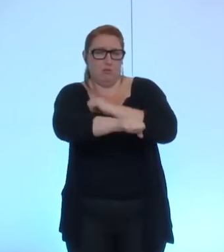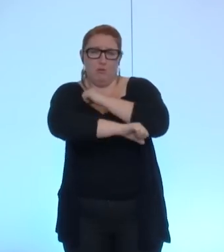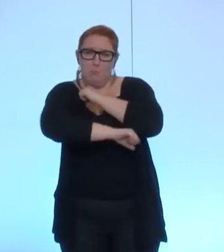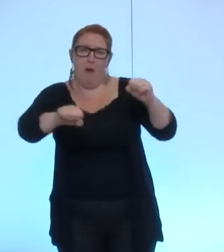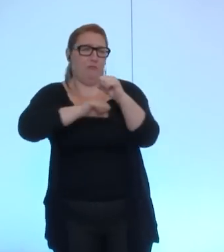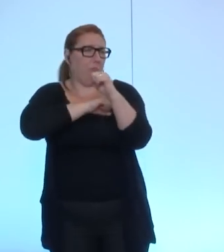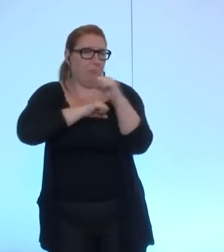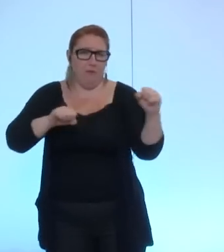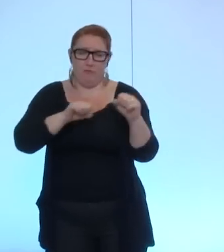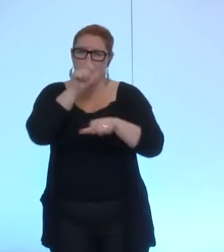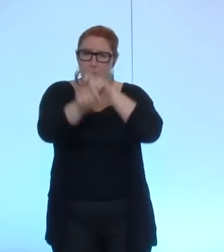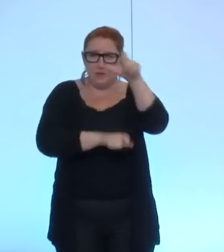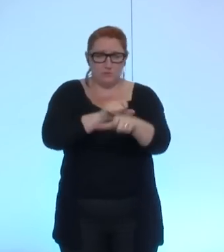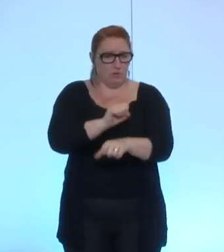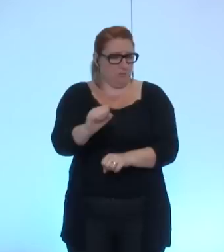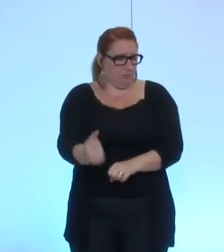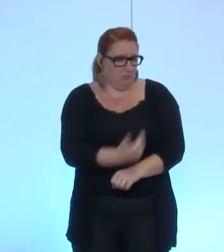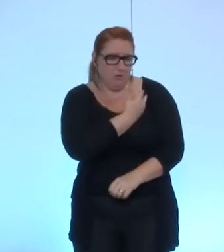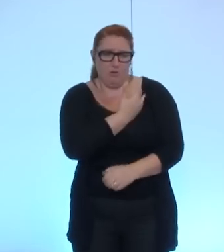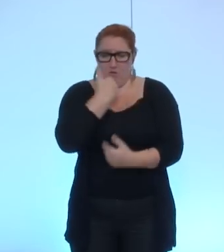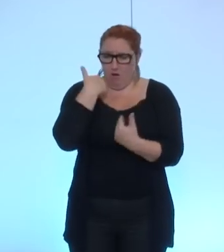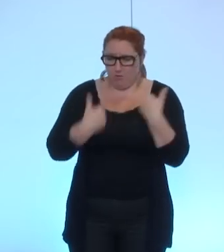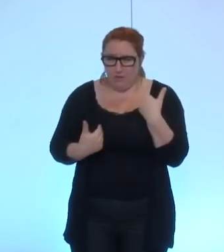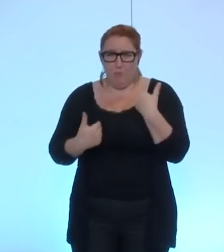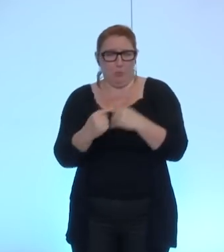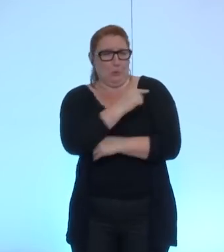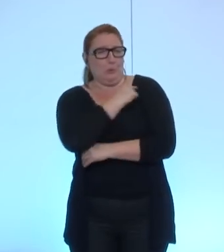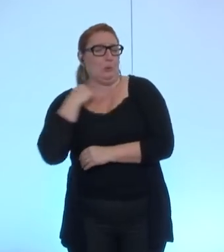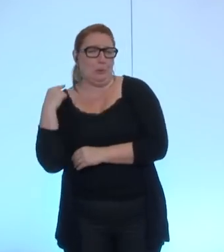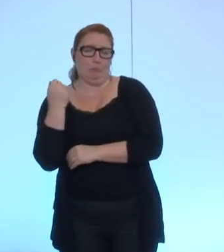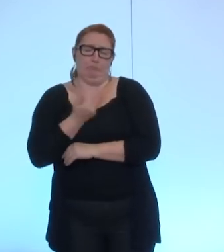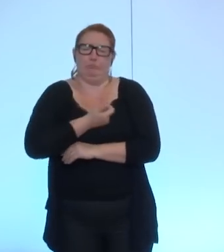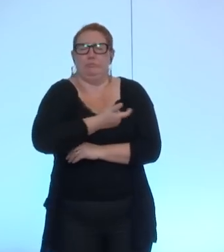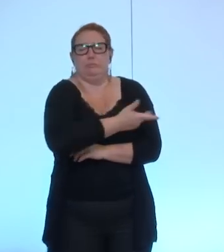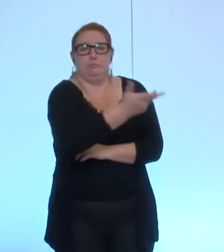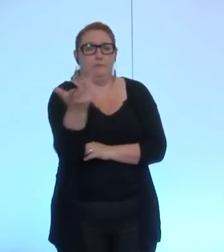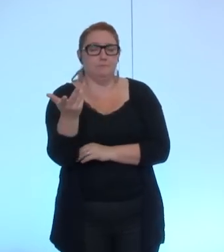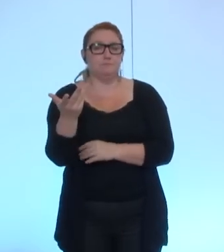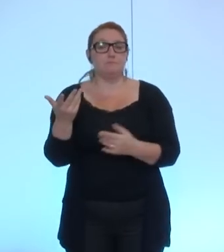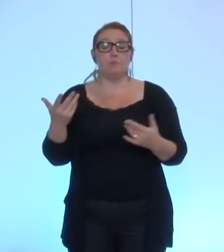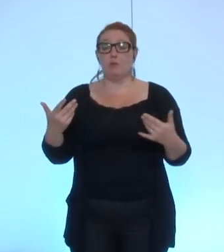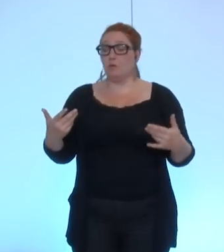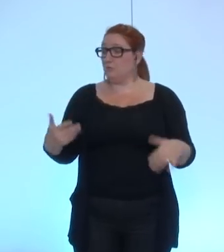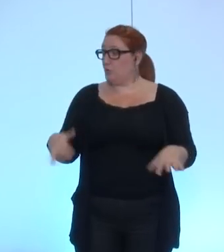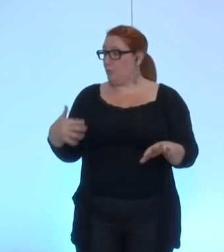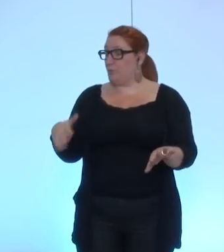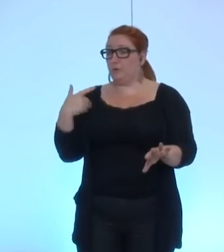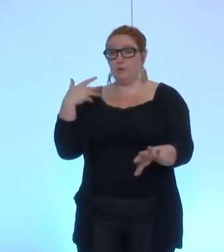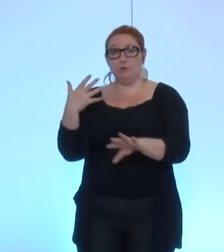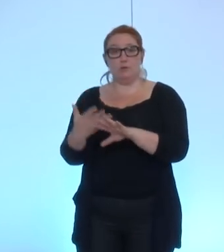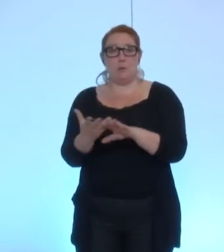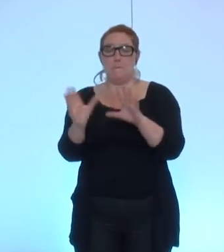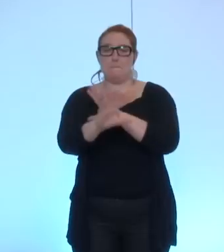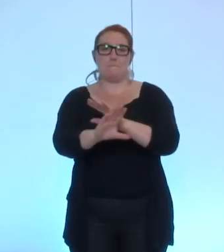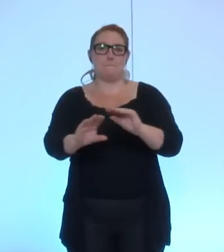estropiées tuées depuis un cessez-le-feu est intervenu et il est pour l'instant respecté aussi